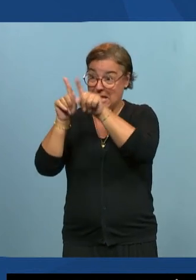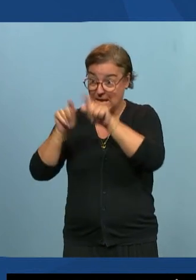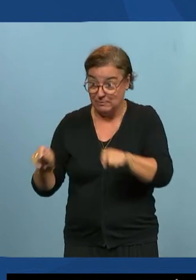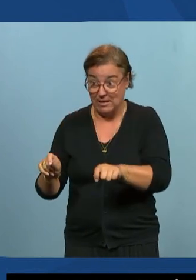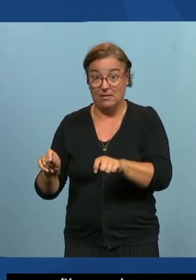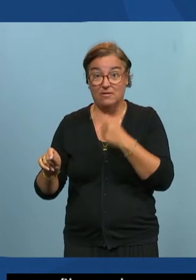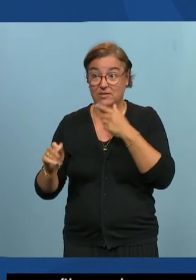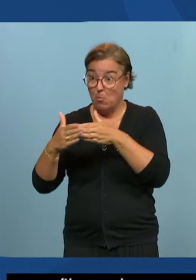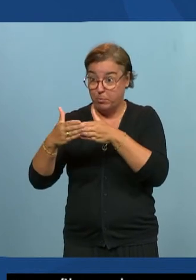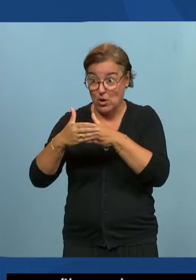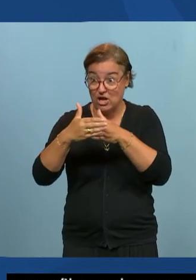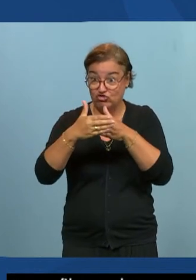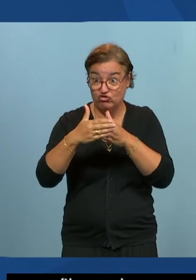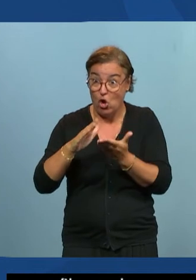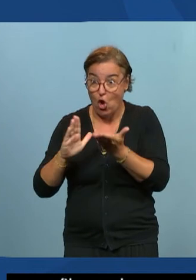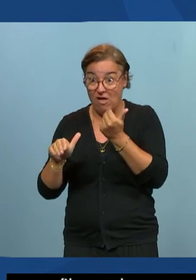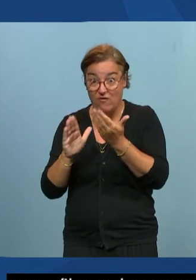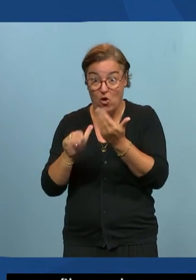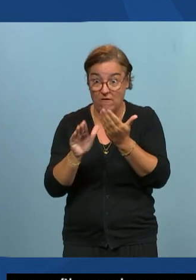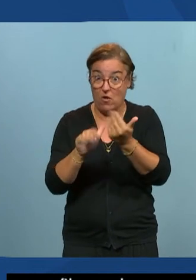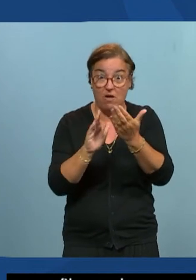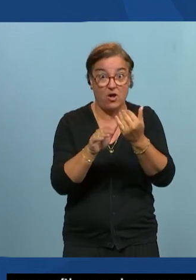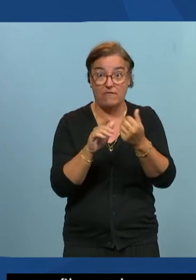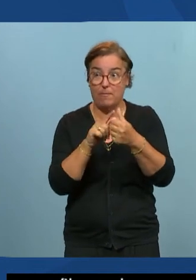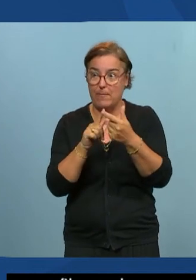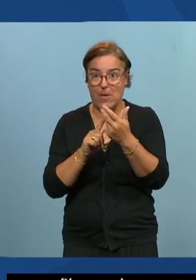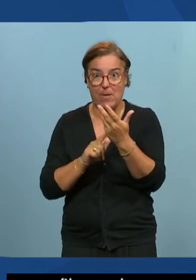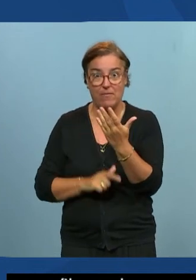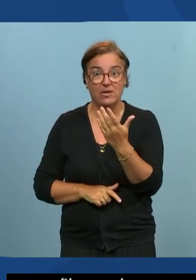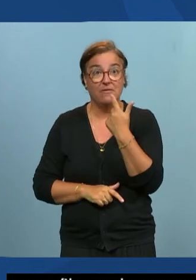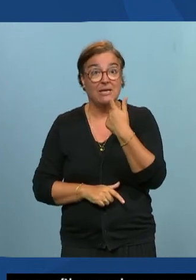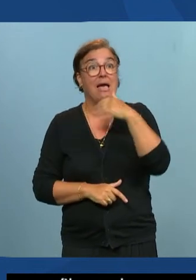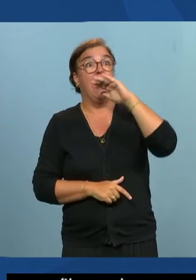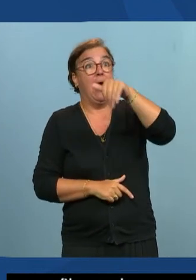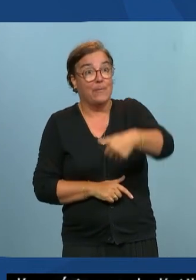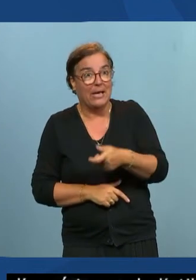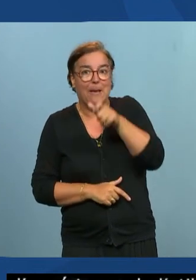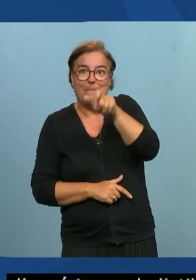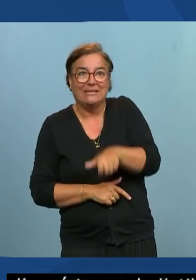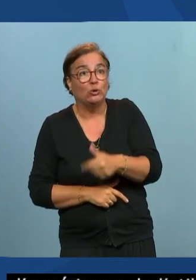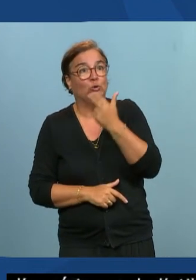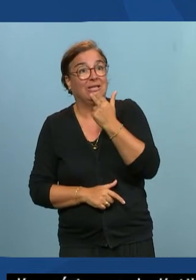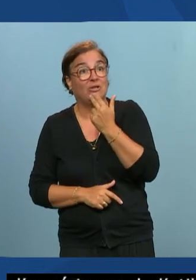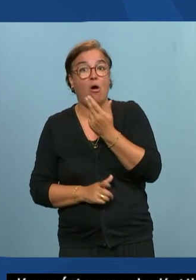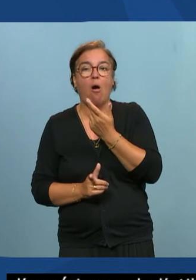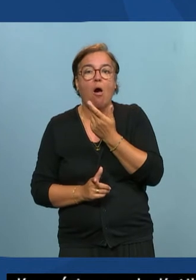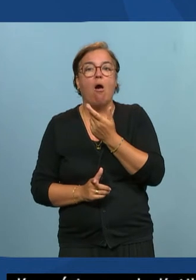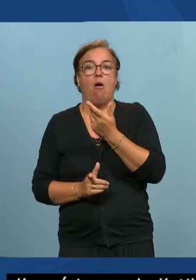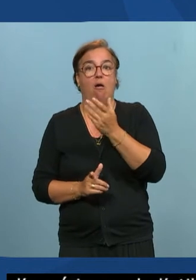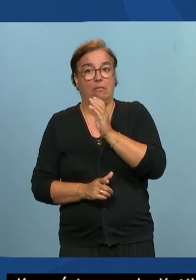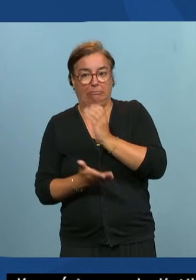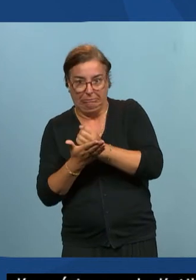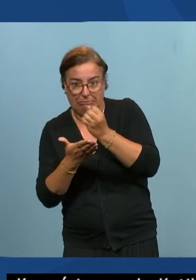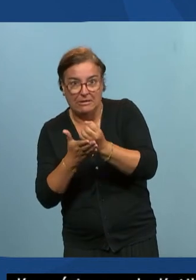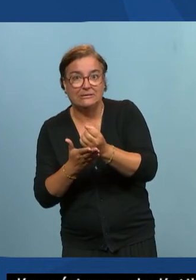de blocage de plus les avoir que l'utilisateur va nous faire des retours qui là vont devenir beaucoup plus intéressants parce qu'on sera plus sur de l'expérience